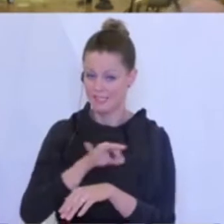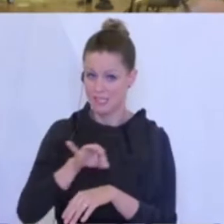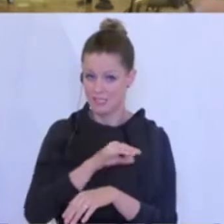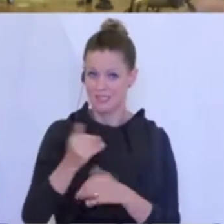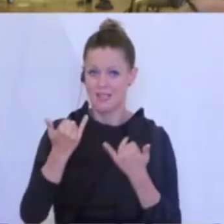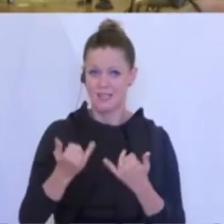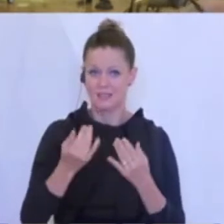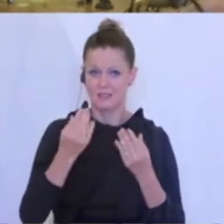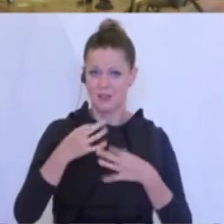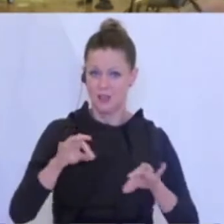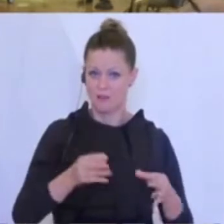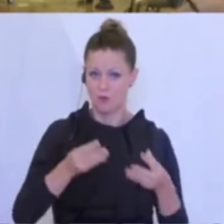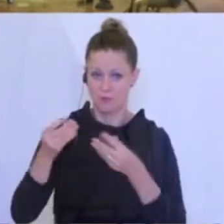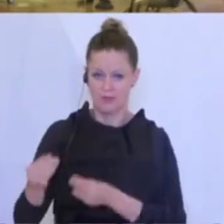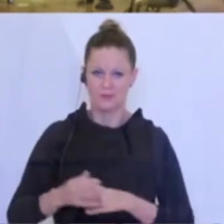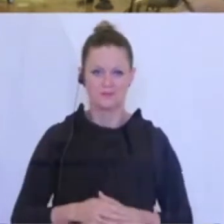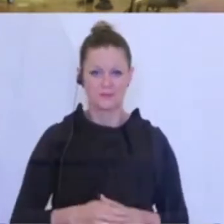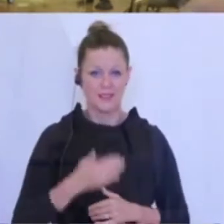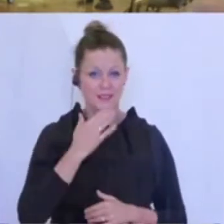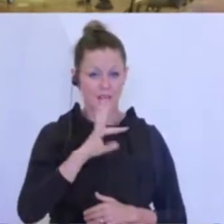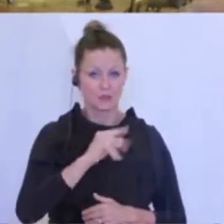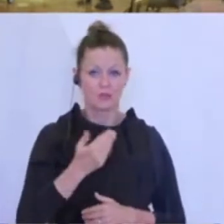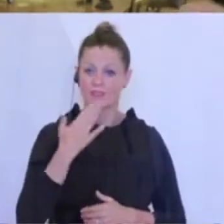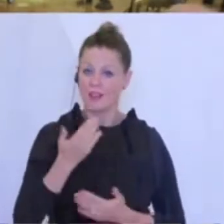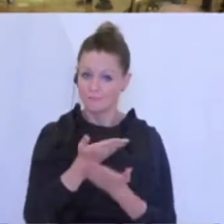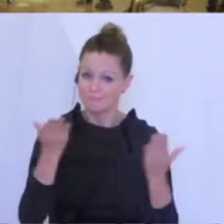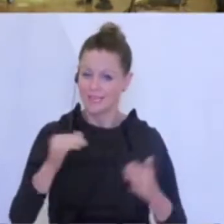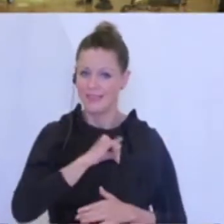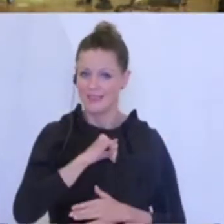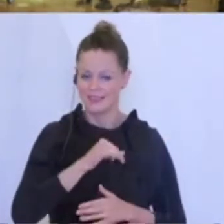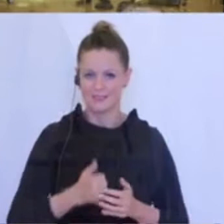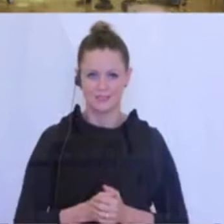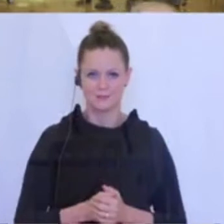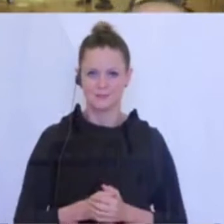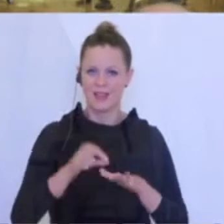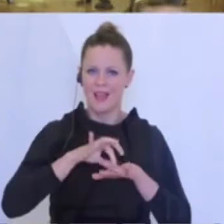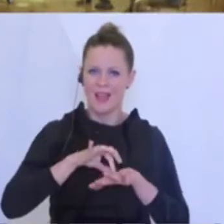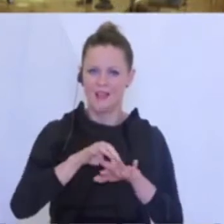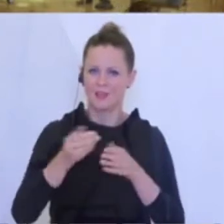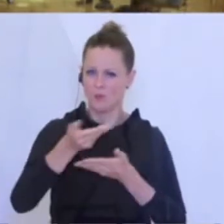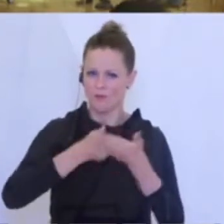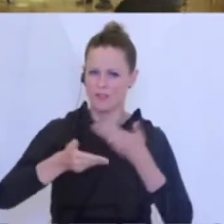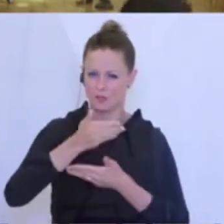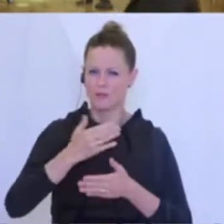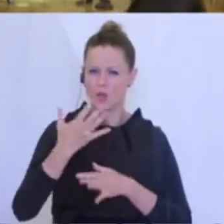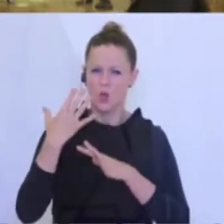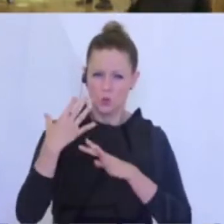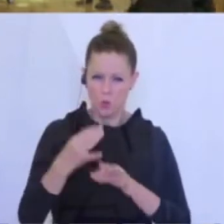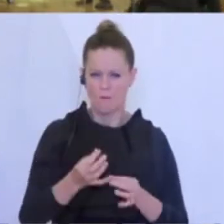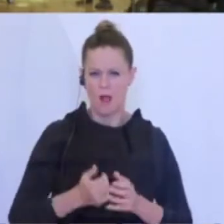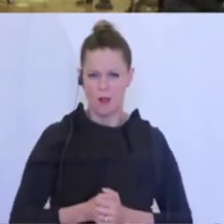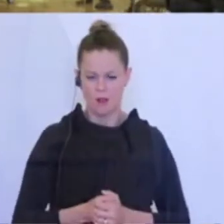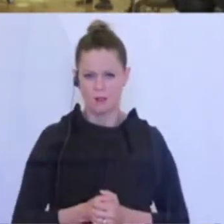ich darf weitergeben. Ja, Dankeschön. Danke für Ihr Interesse. Einleitend zur Wirtschaft noch einmal. Die